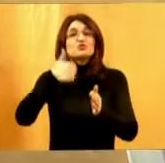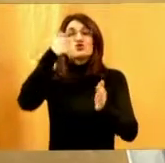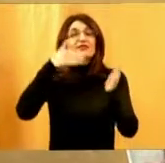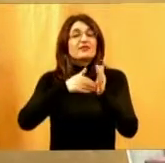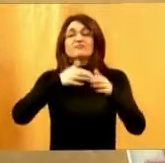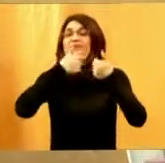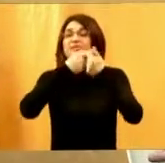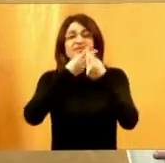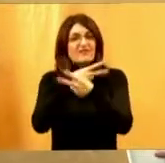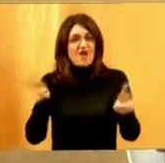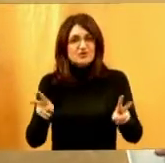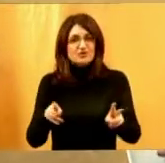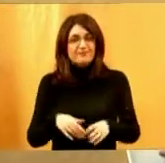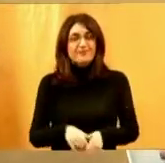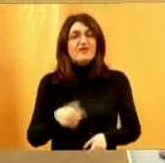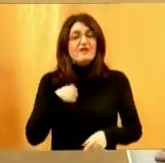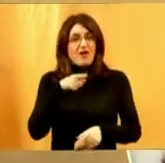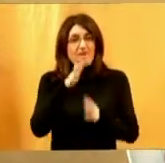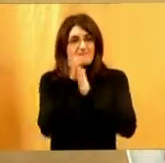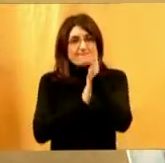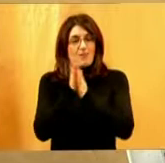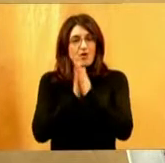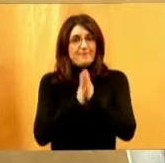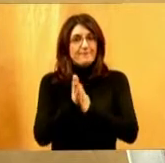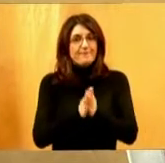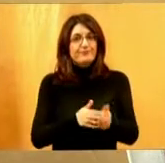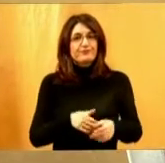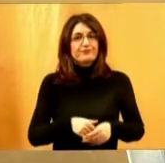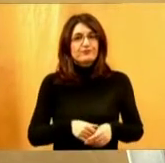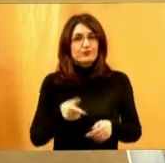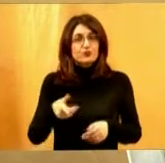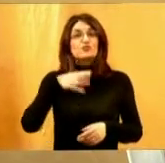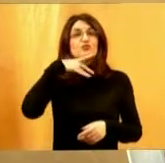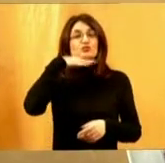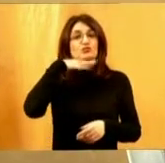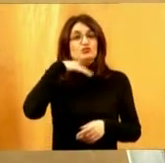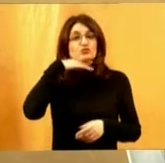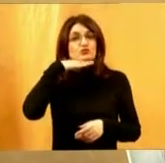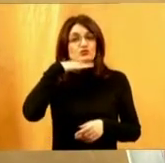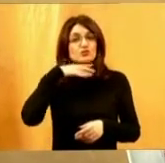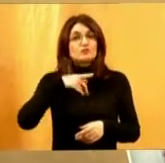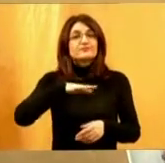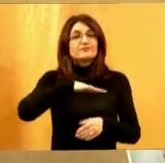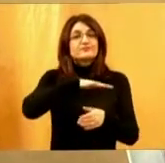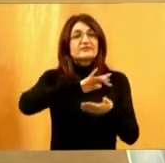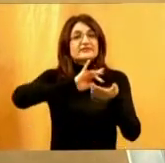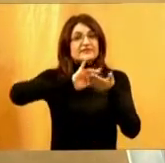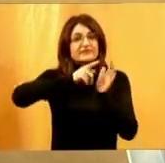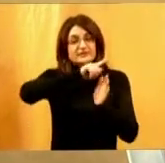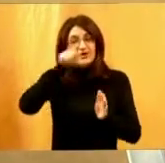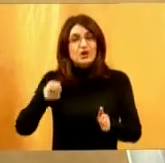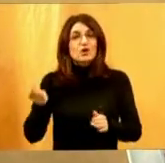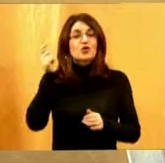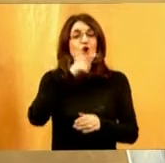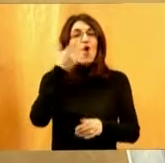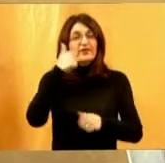uopće sada nije bitno. A ja vas molim da u subotu svi se pridružimo od 11.